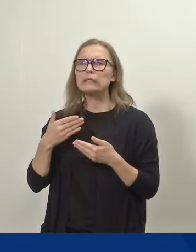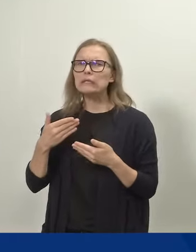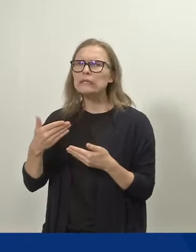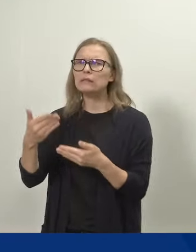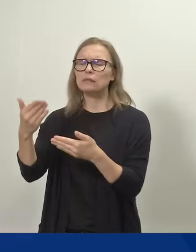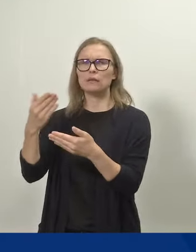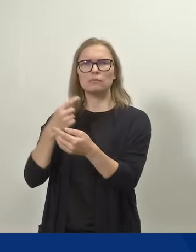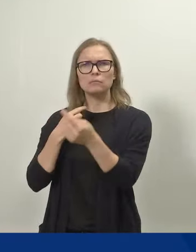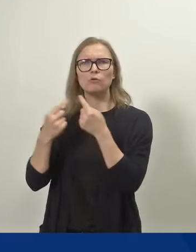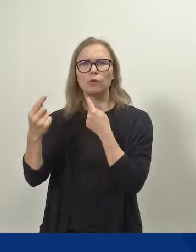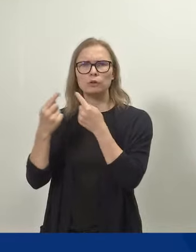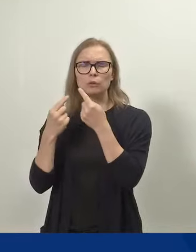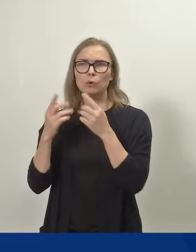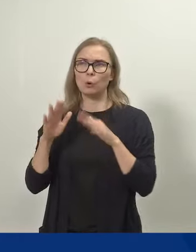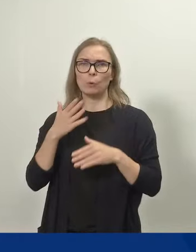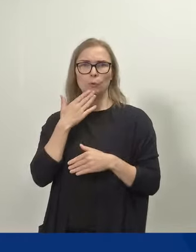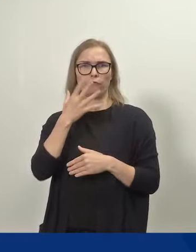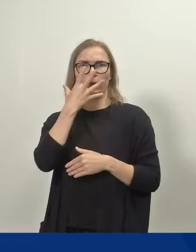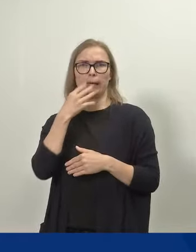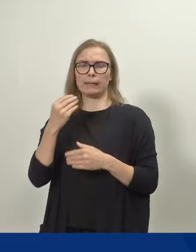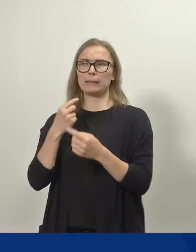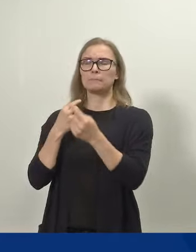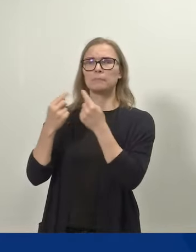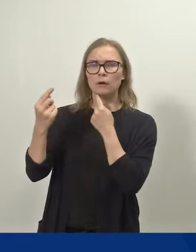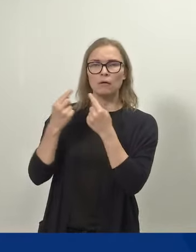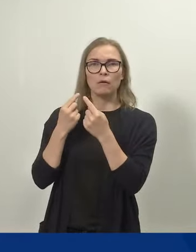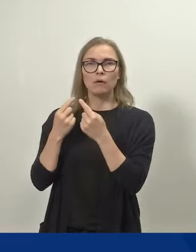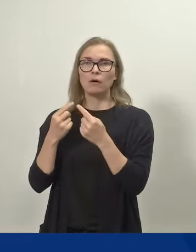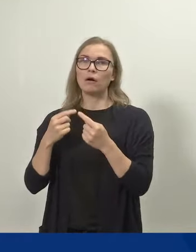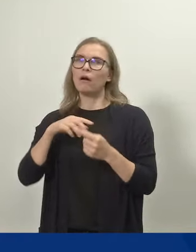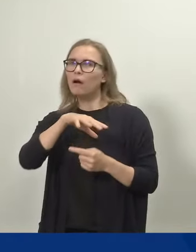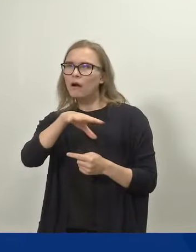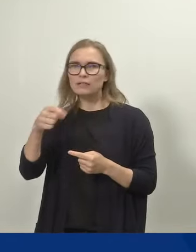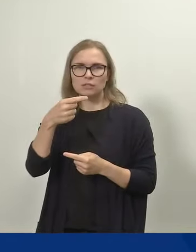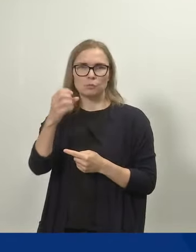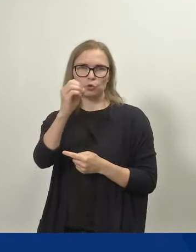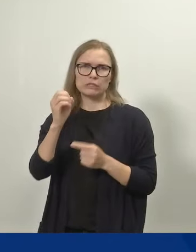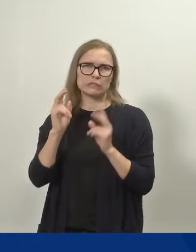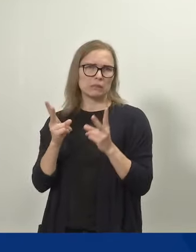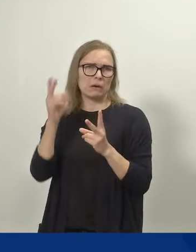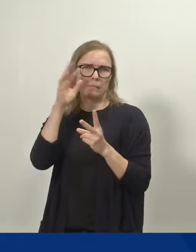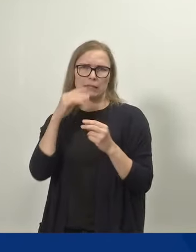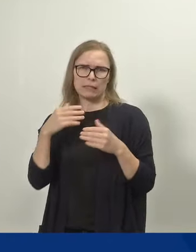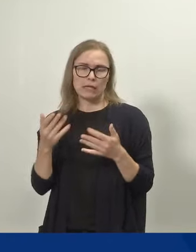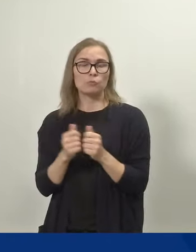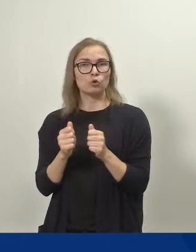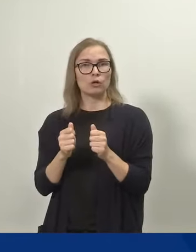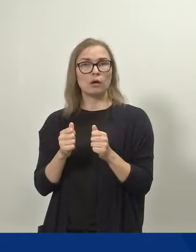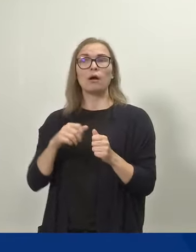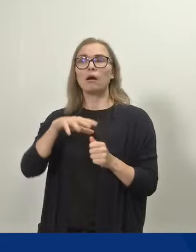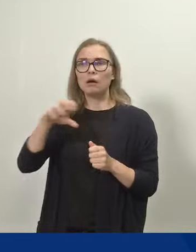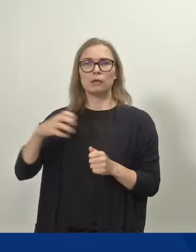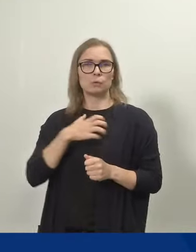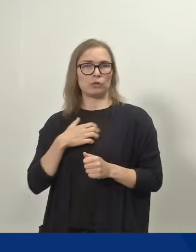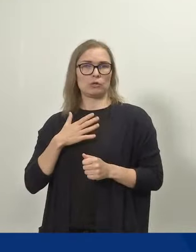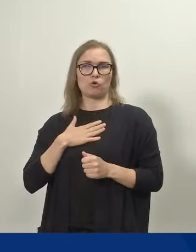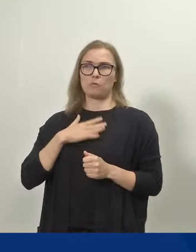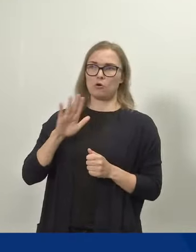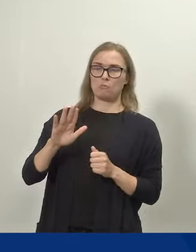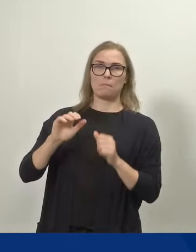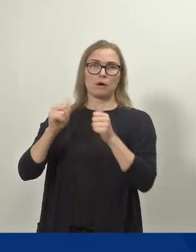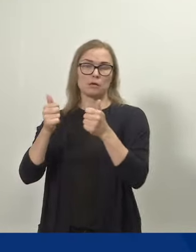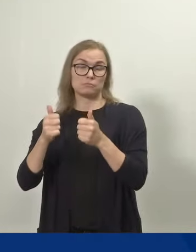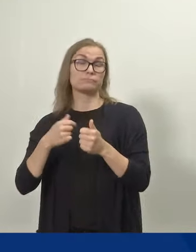mutta hyvähenkiset. Lopputulos ei ollut yksimielinen, mutta kaikki yrittivät parhaansa ja olen lopputulokseen tässä vaiheessa hyvin tyytyväinen.